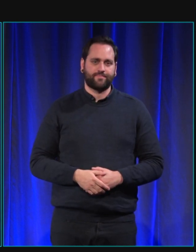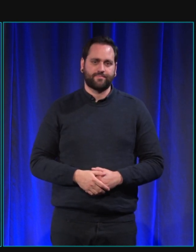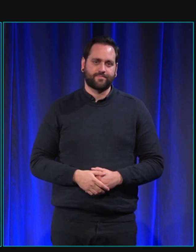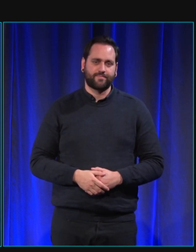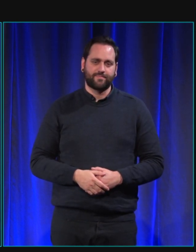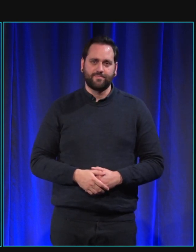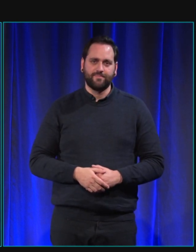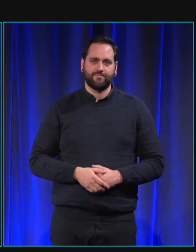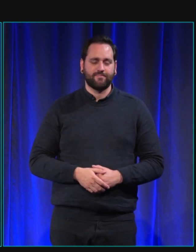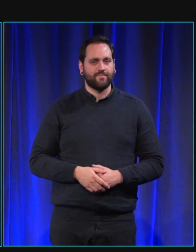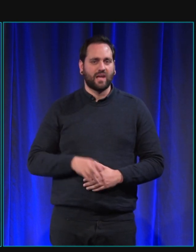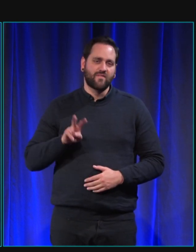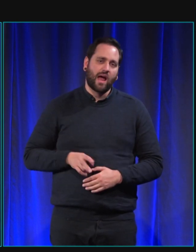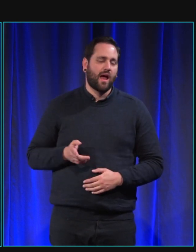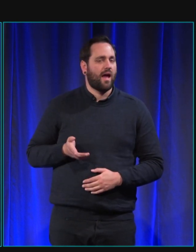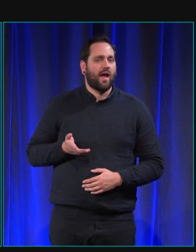donc lui, vraiment, ça m été